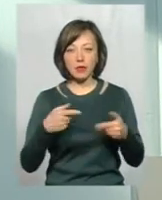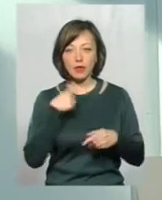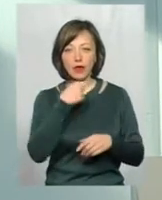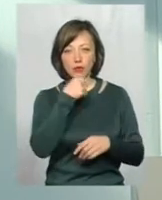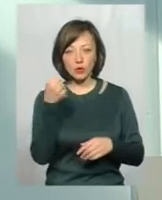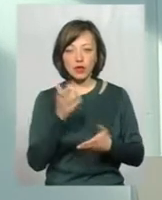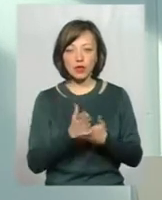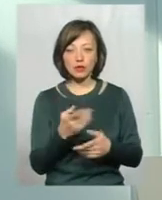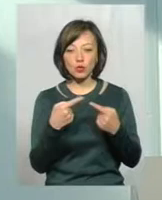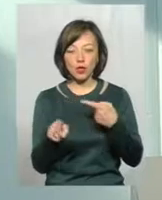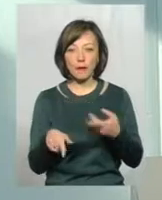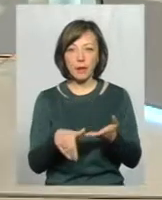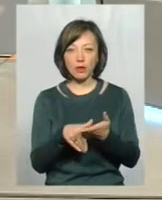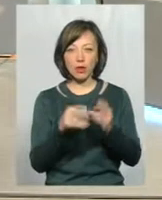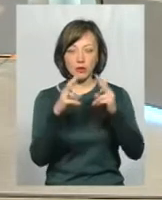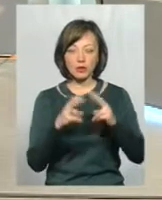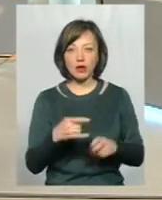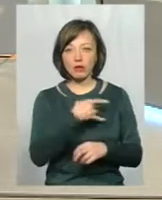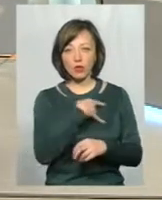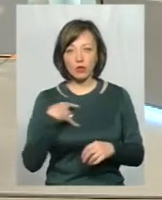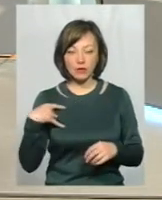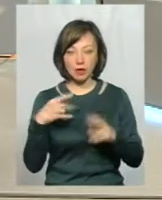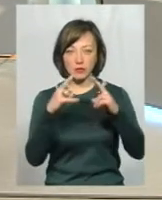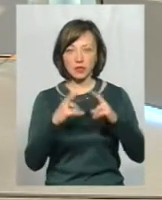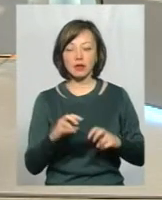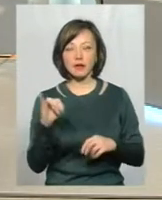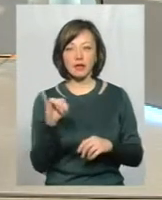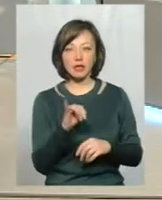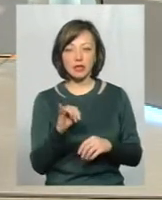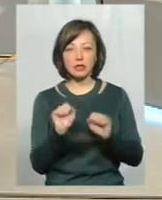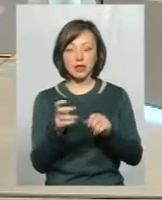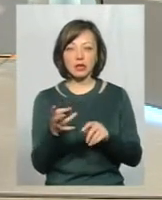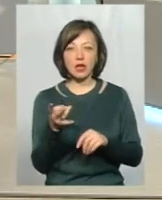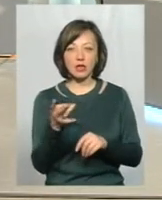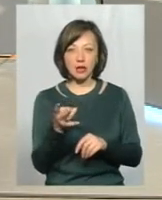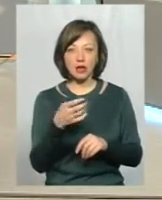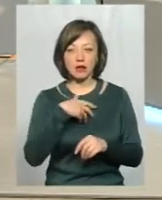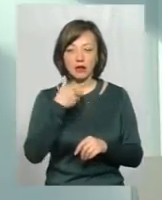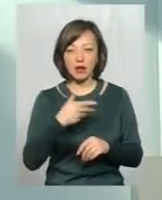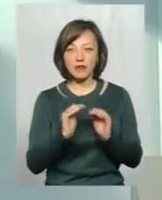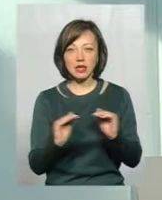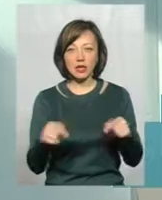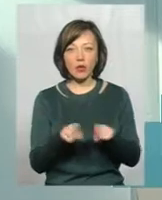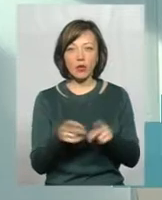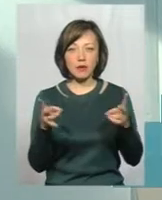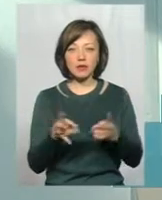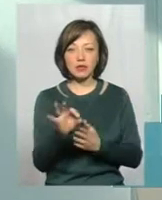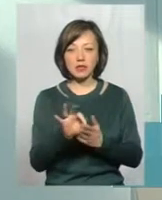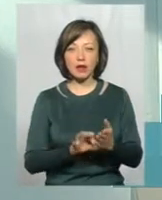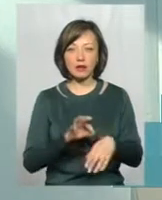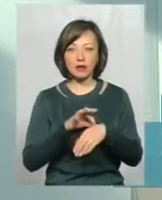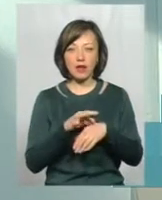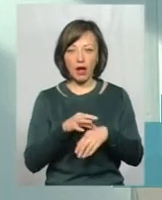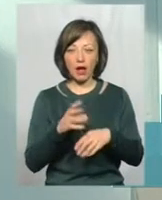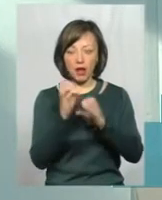взрослих, там є інші методи обслідування, це і флюорографічне обслідування, і здача аналізу мокроти. У дітей такої необхідності сразу проводити